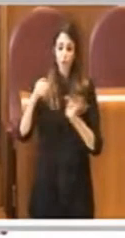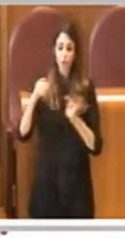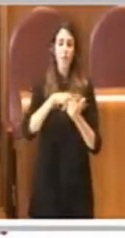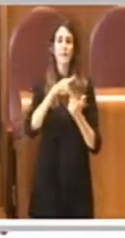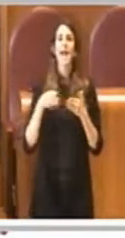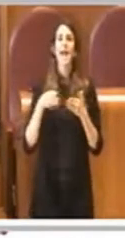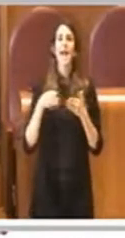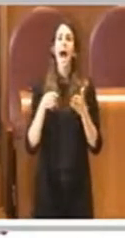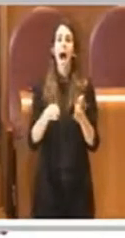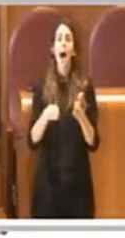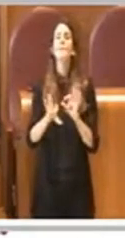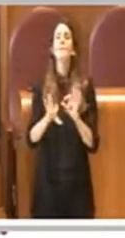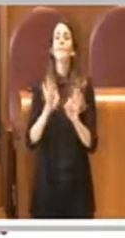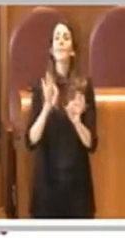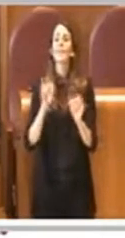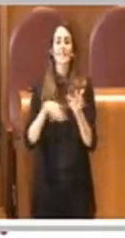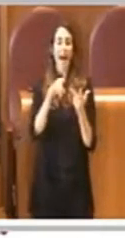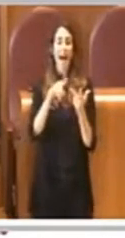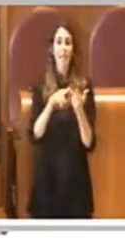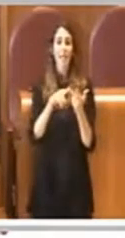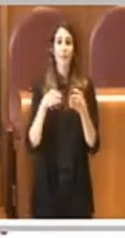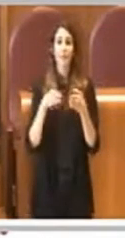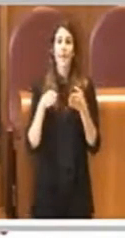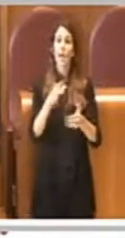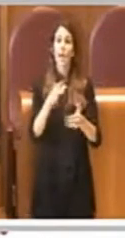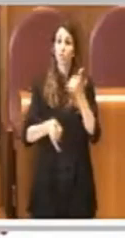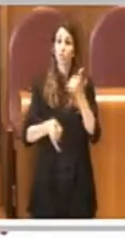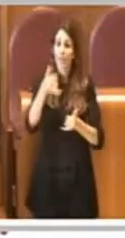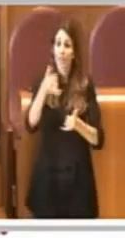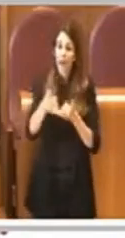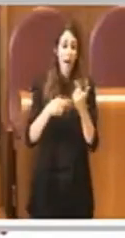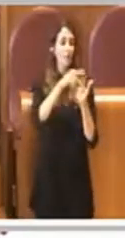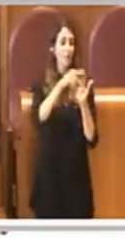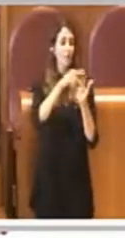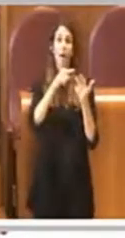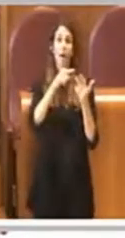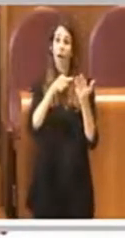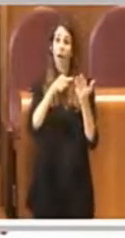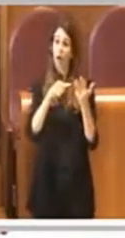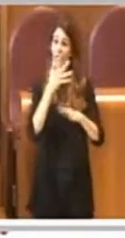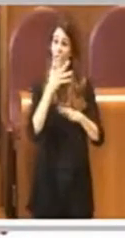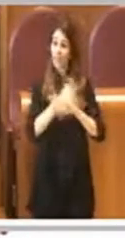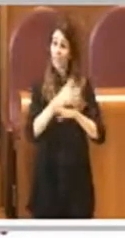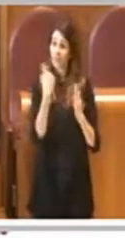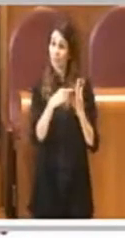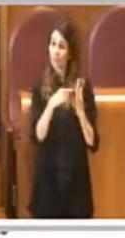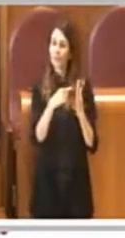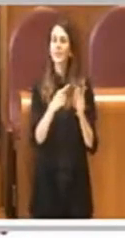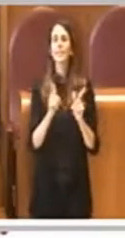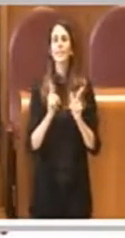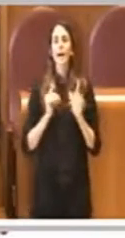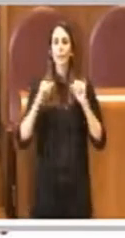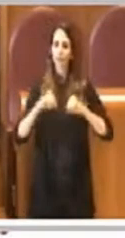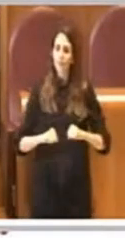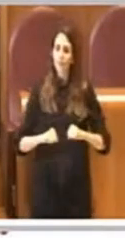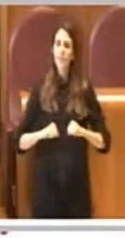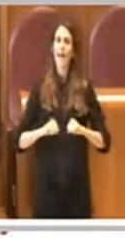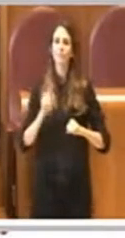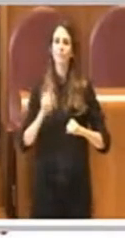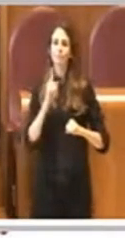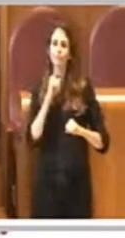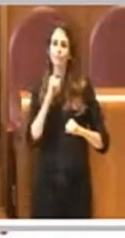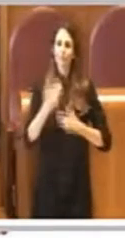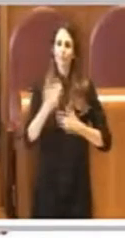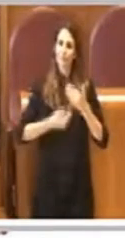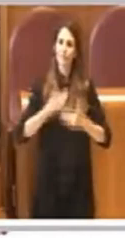tutti gli interventi che sono stati portati avanti in questo periodo e che permetteranno in modo continuativo di migliorare